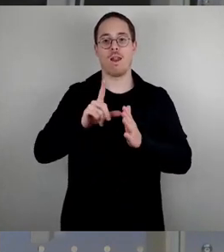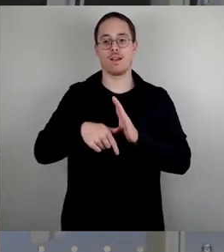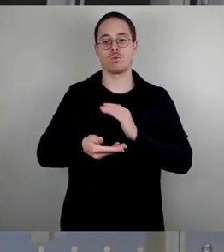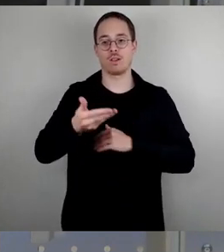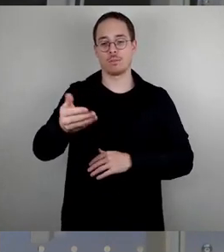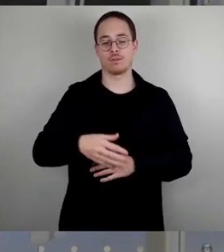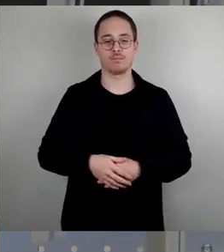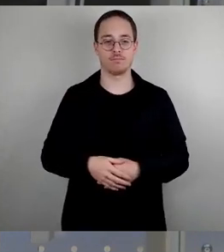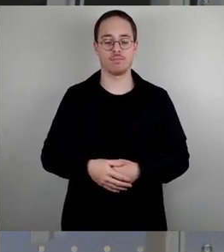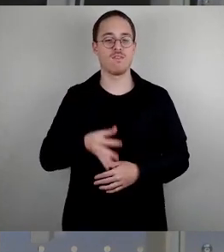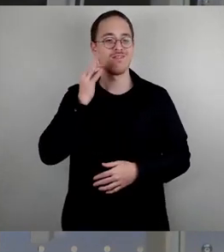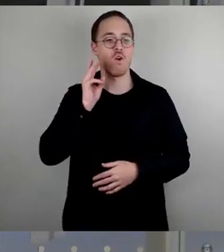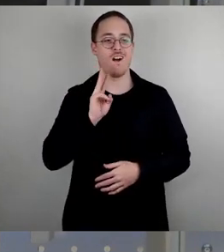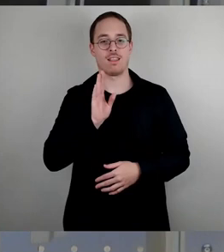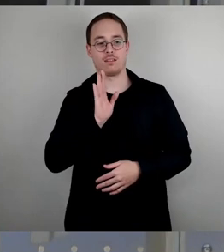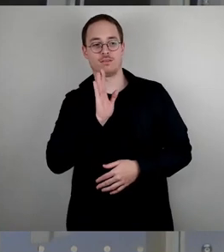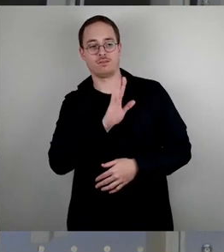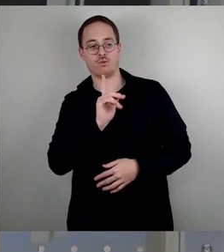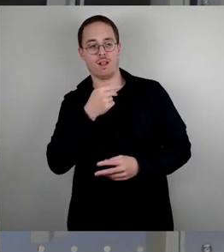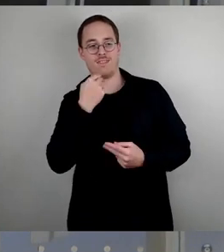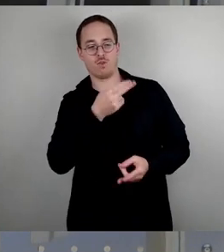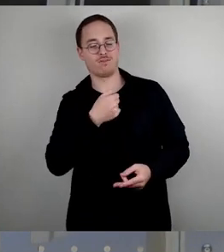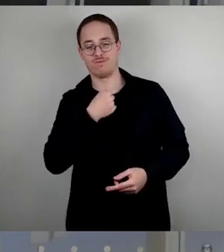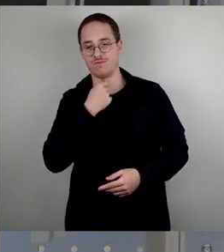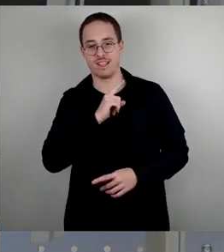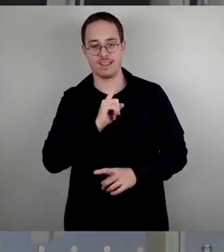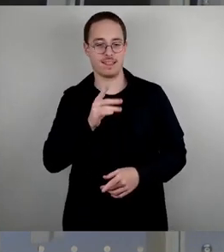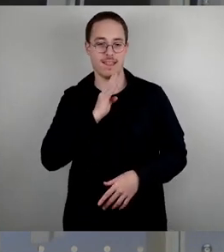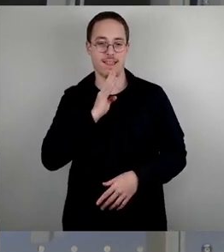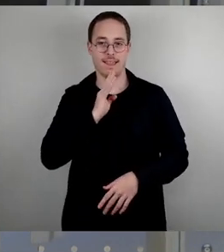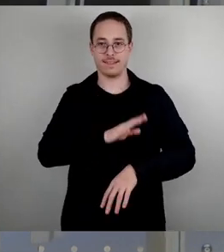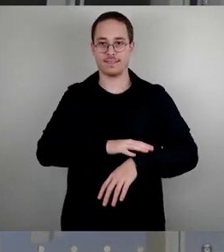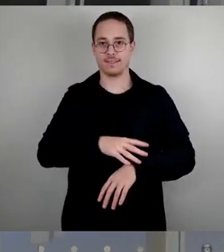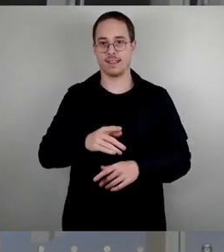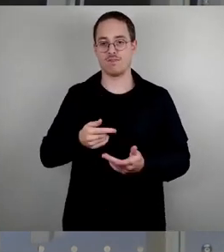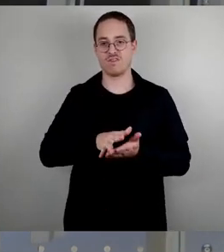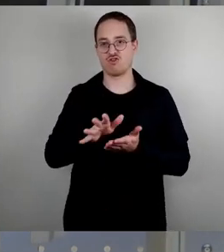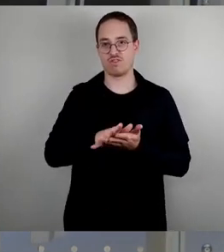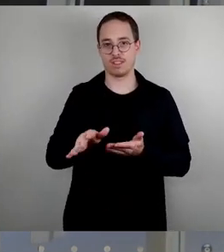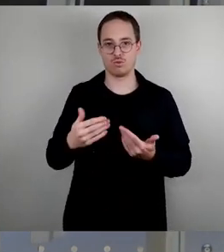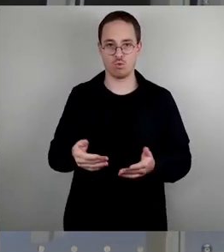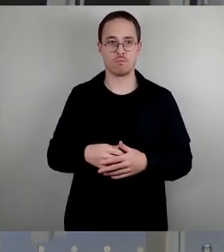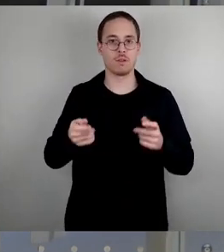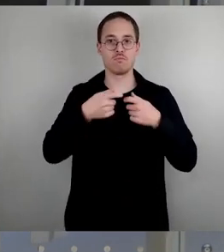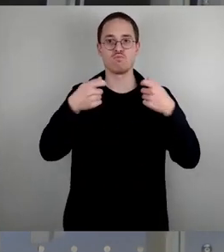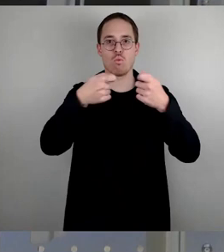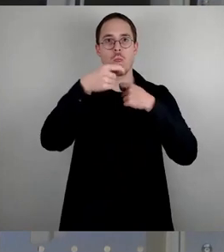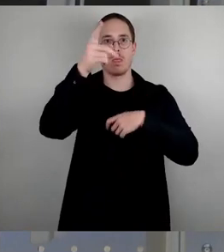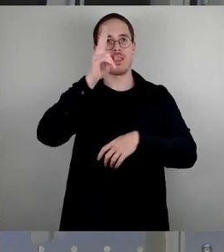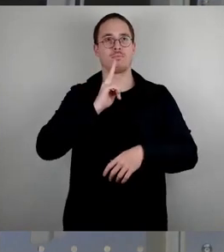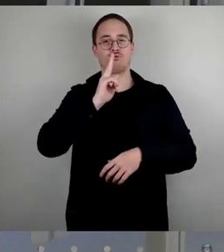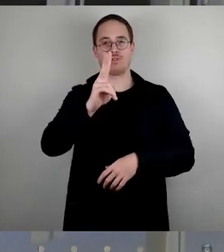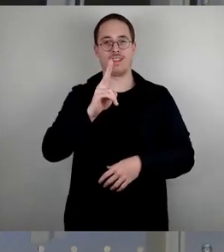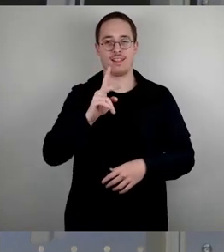viel. Es geht hier nicht um etwas, was der Bund bestellt hat, es geht hier um Menschen, die Schutz suchen